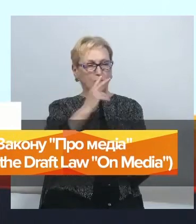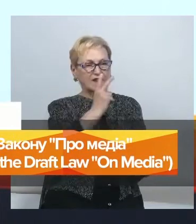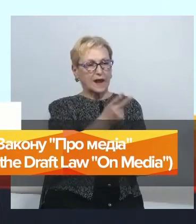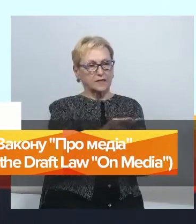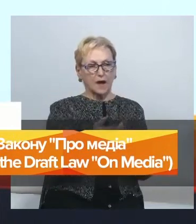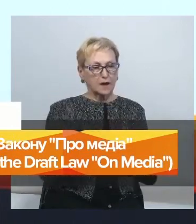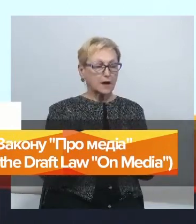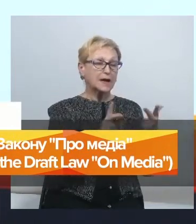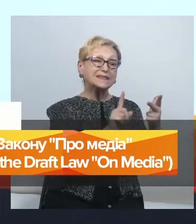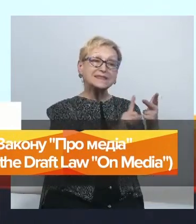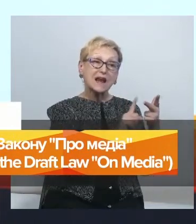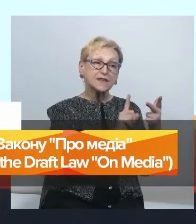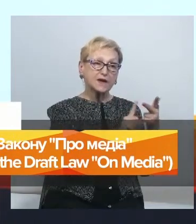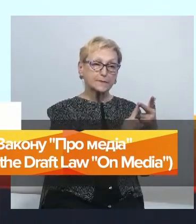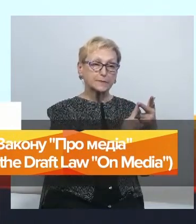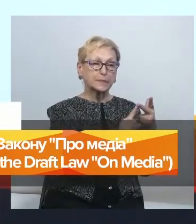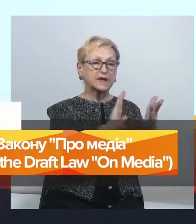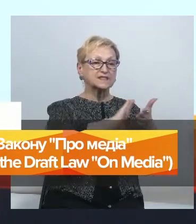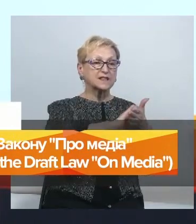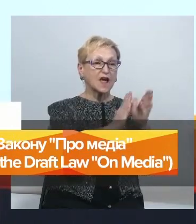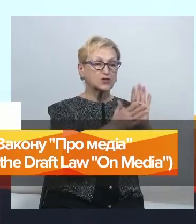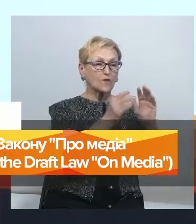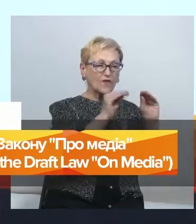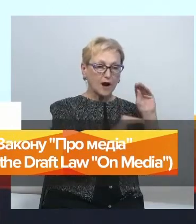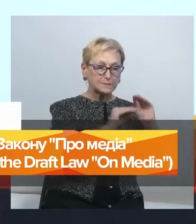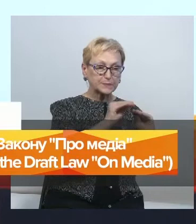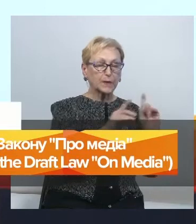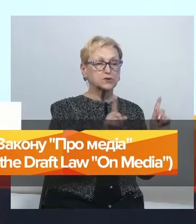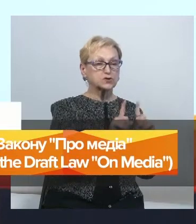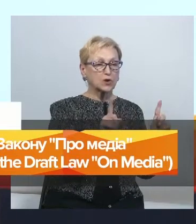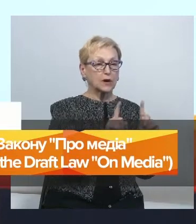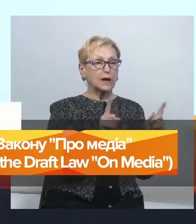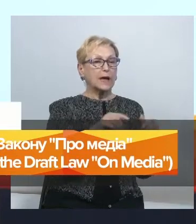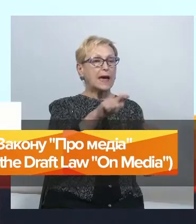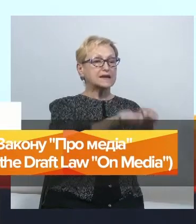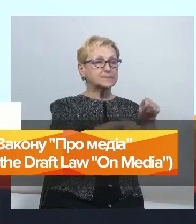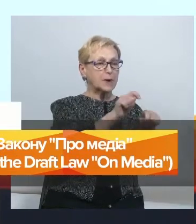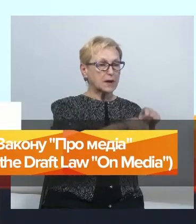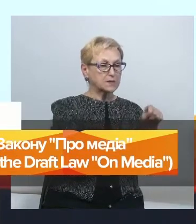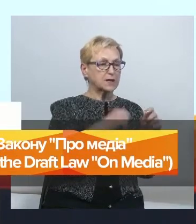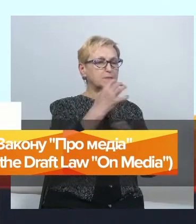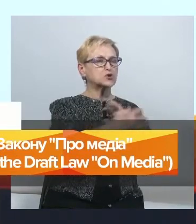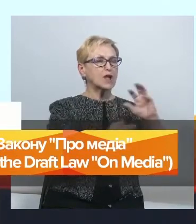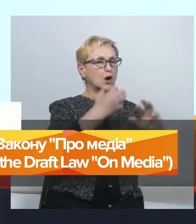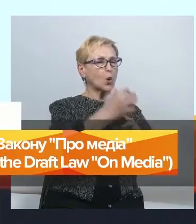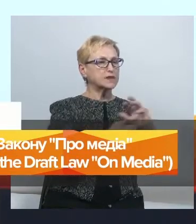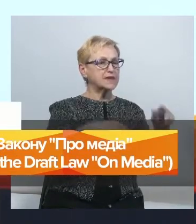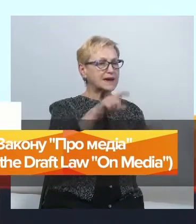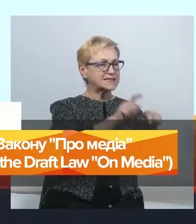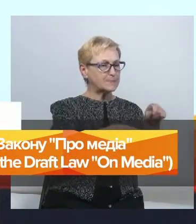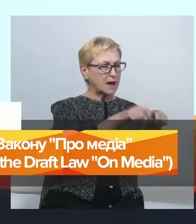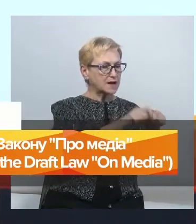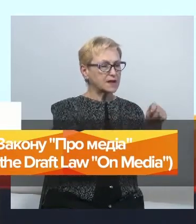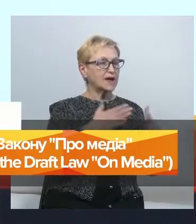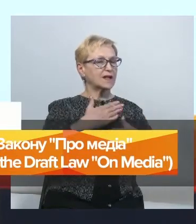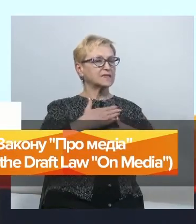Є ще третя складова цих дискусій, це, власне, експерти, і в тому числі міжнародні експерти, це